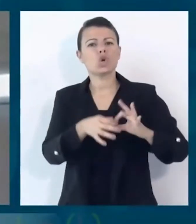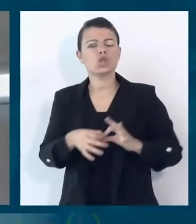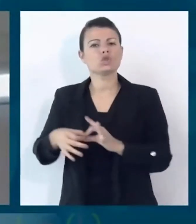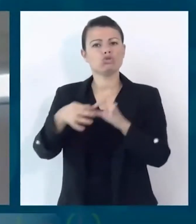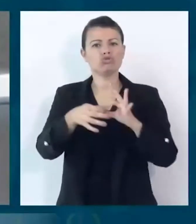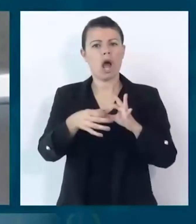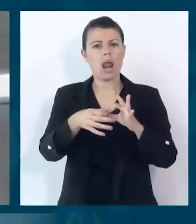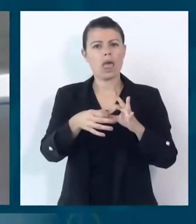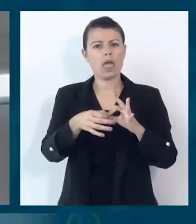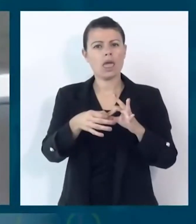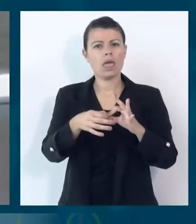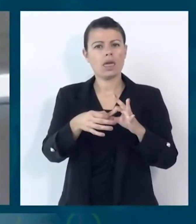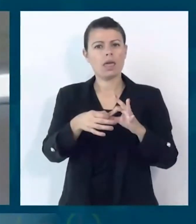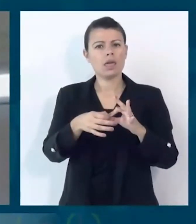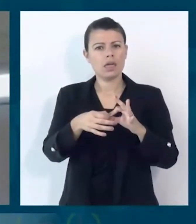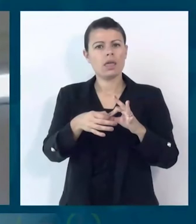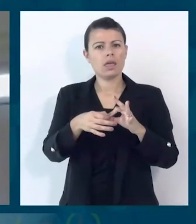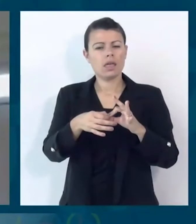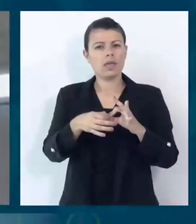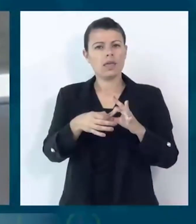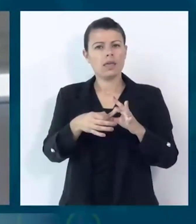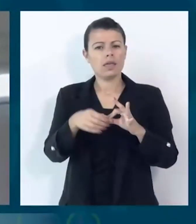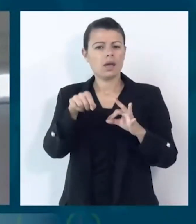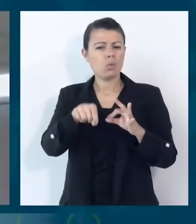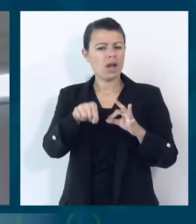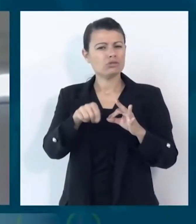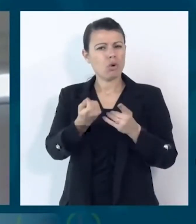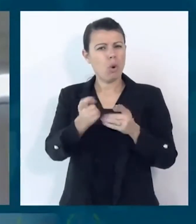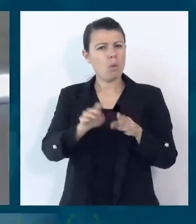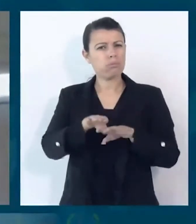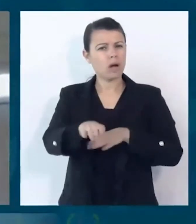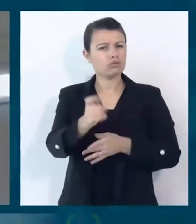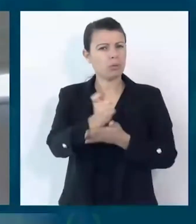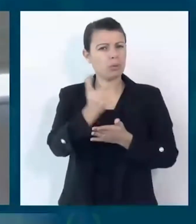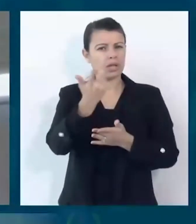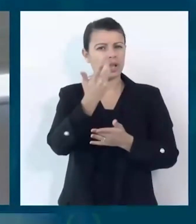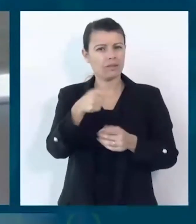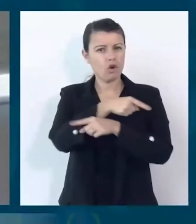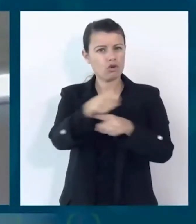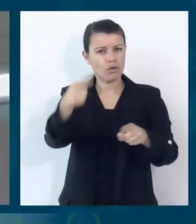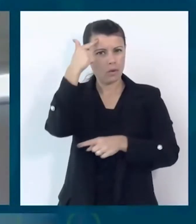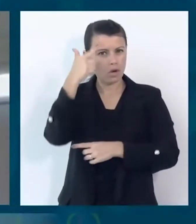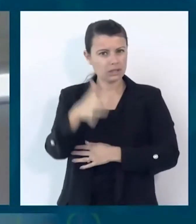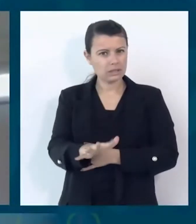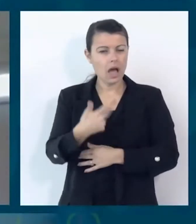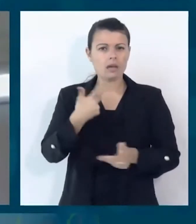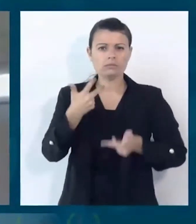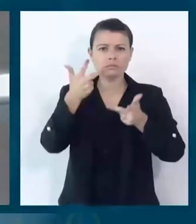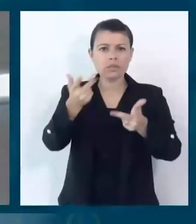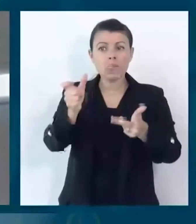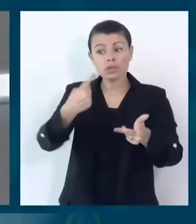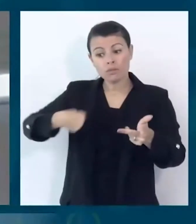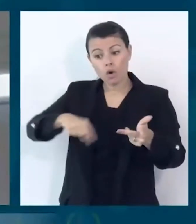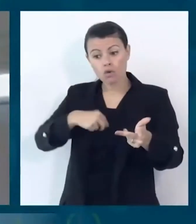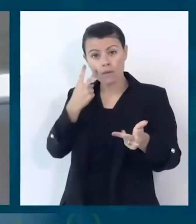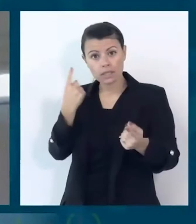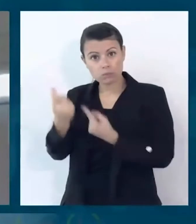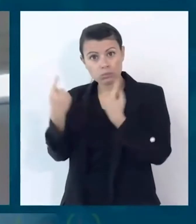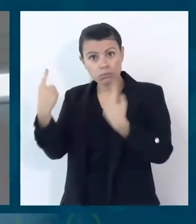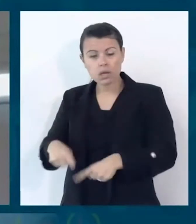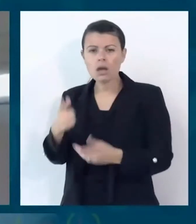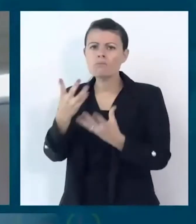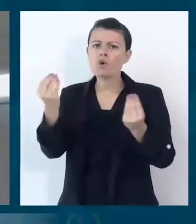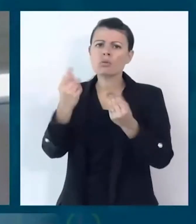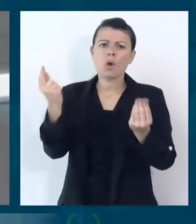un aspetto che vorrei dire oggi perché per noi è importantissimo. Costruire un